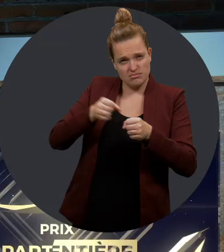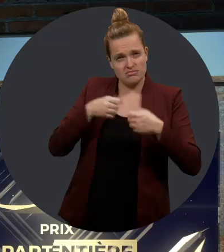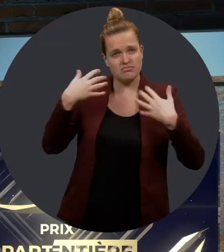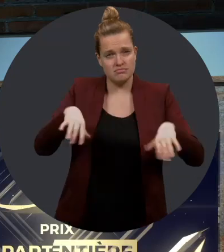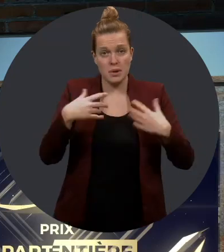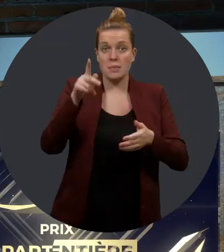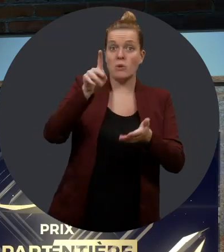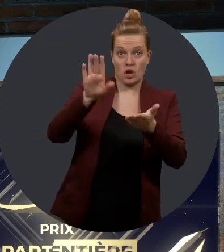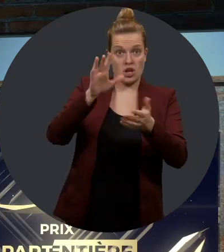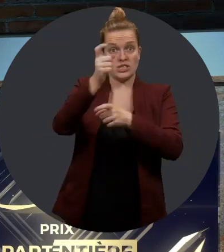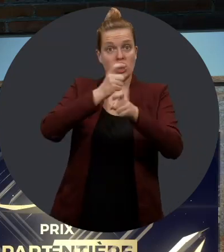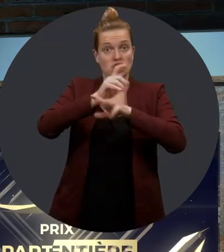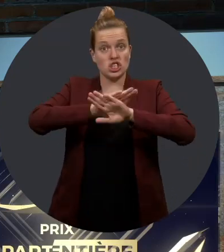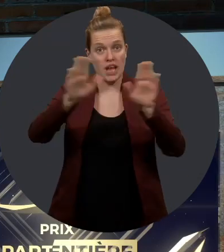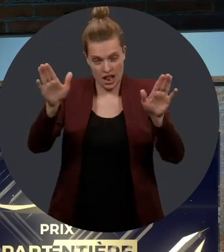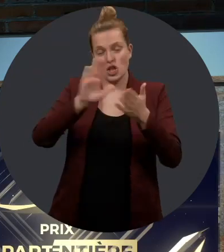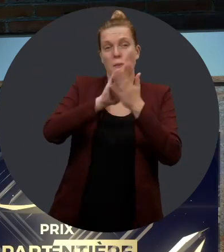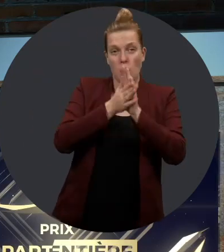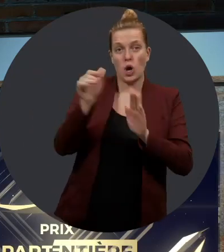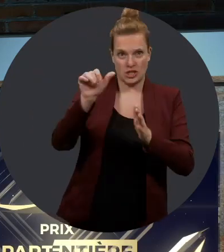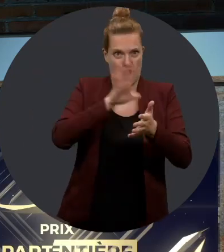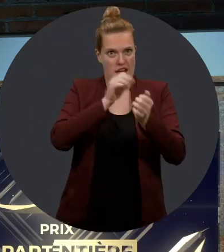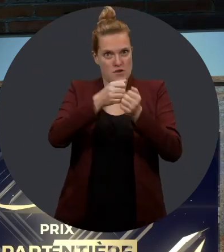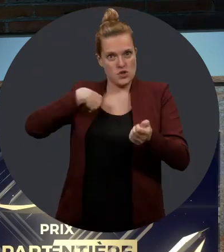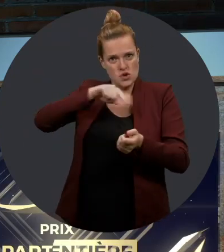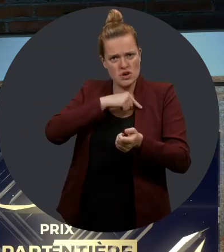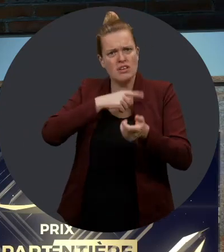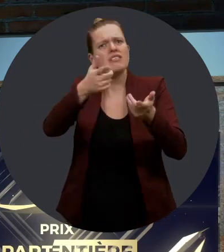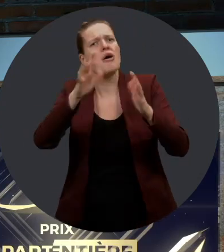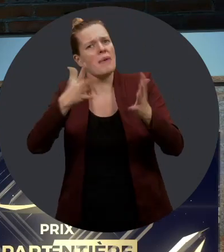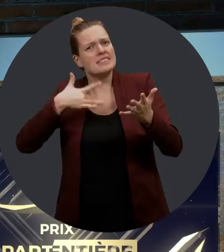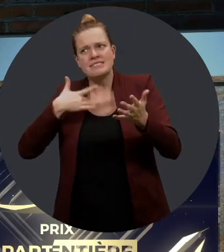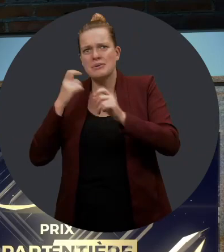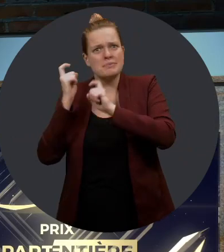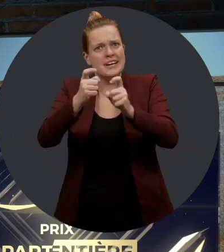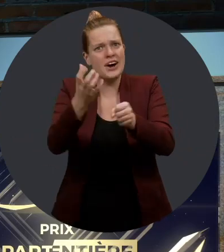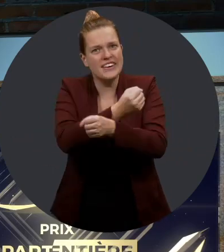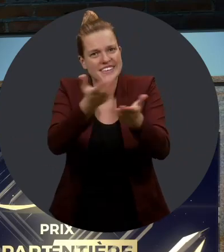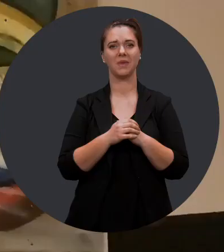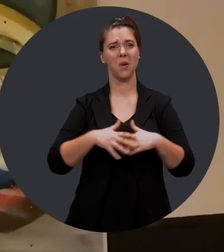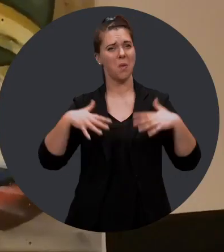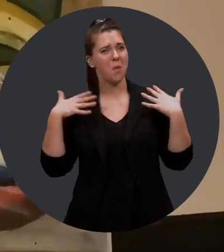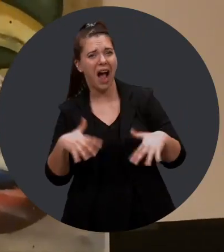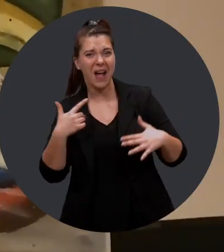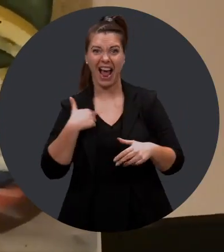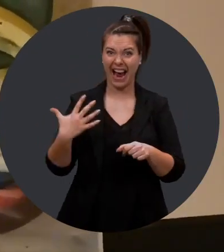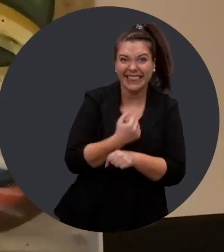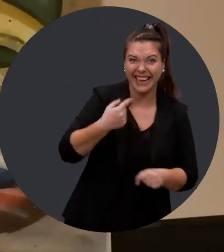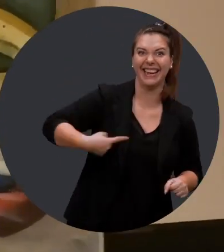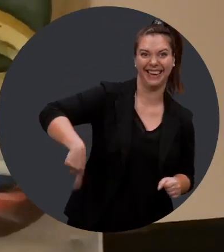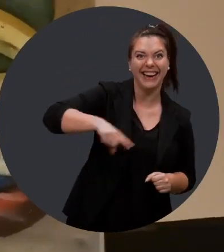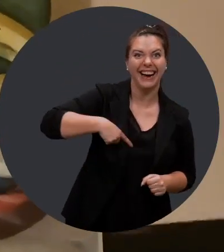Et on a avec nous Pierre Bissonnette, le directeur général d'Auticonsulte. Bon, quelle est votre réaction, M. Bissonnette? Wow,